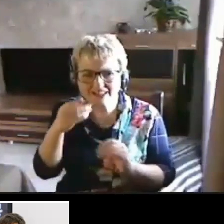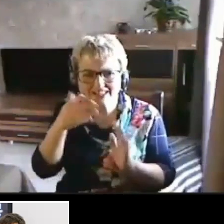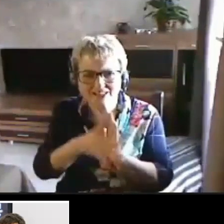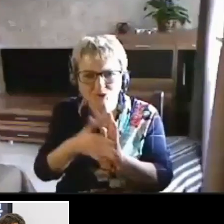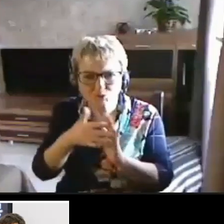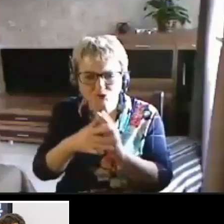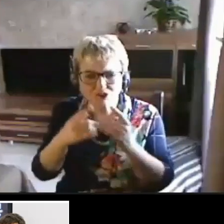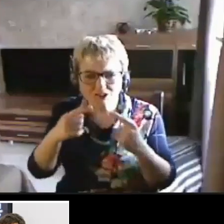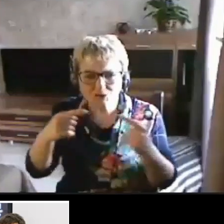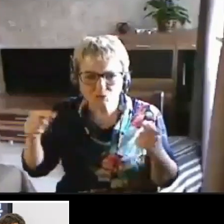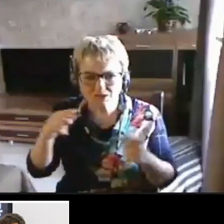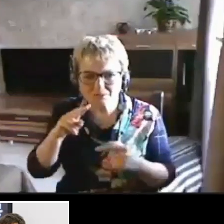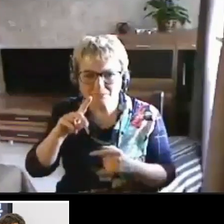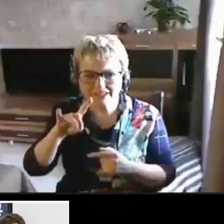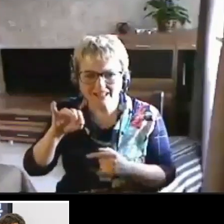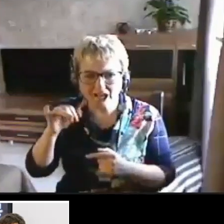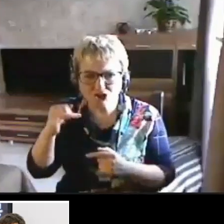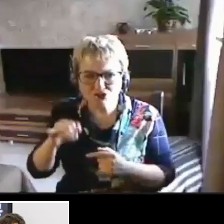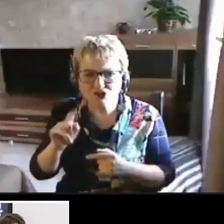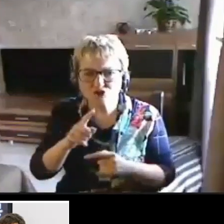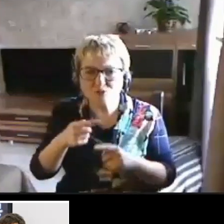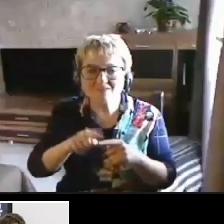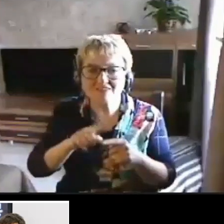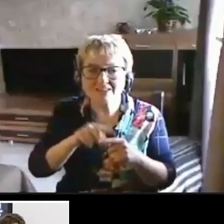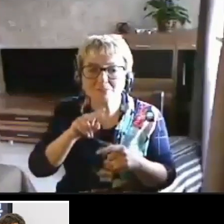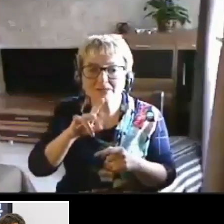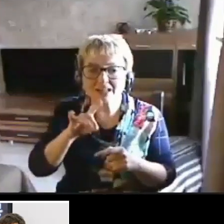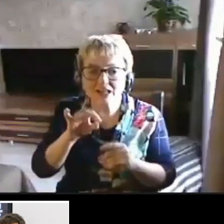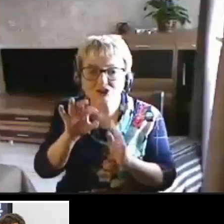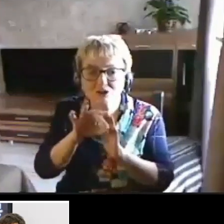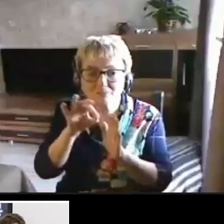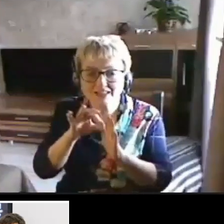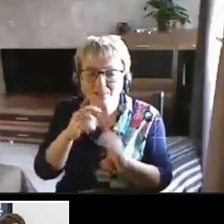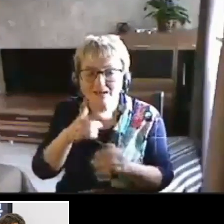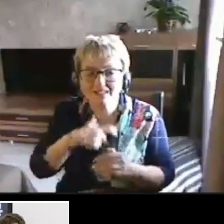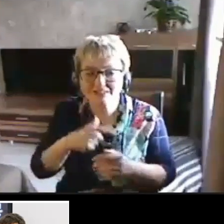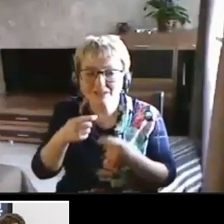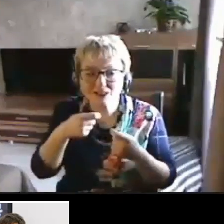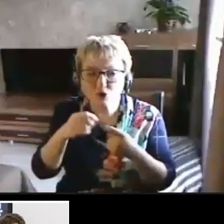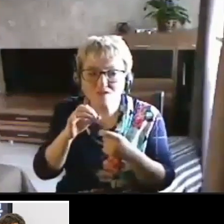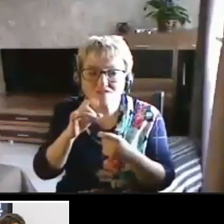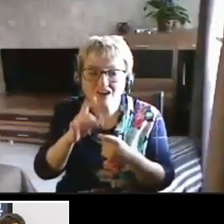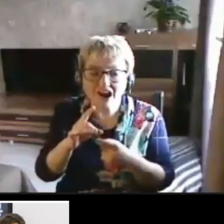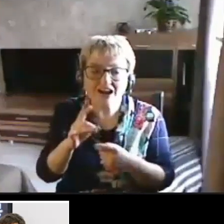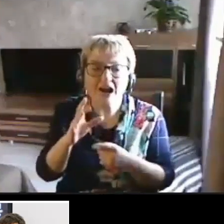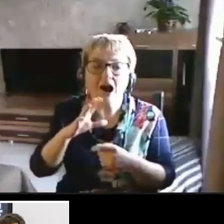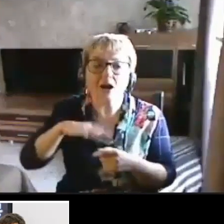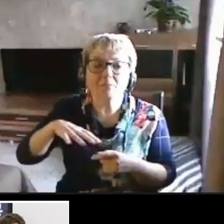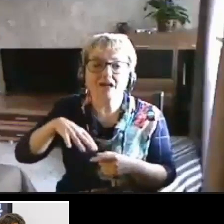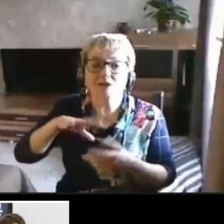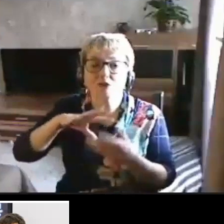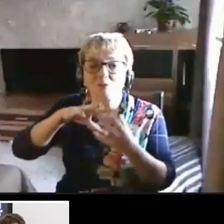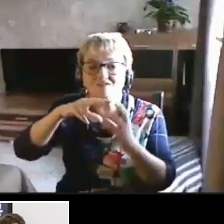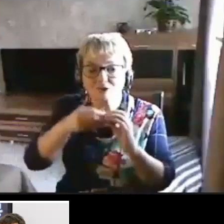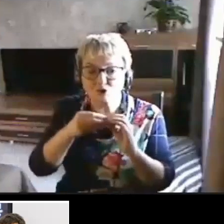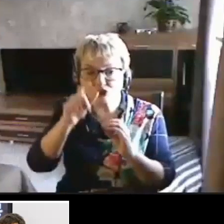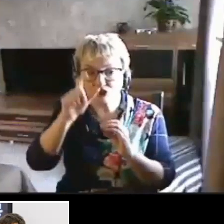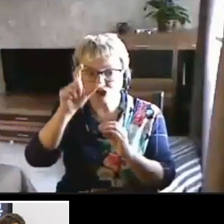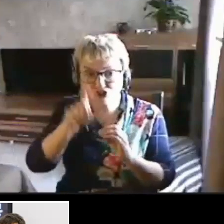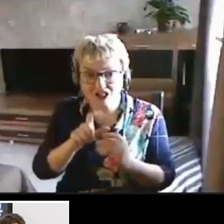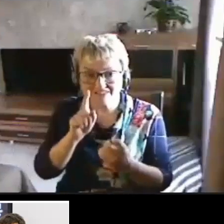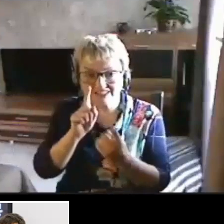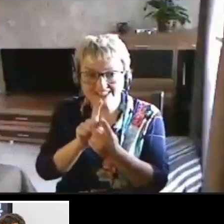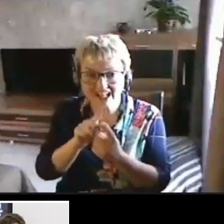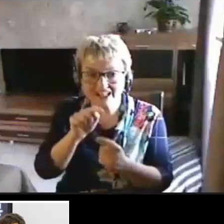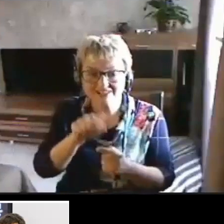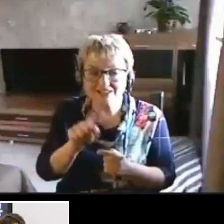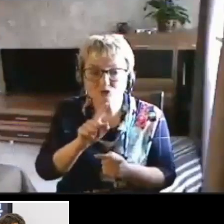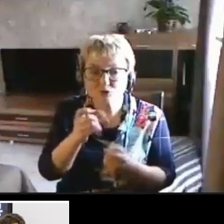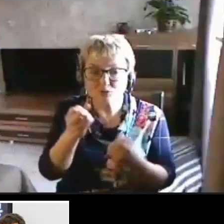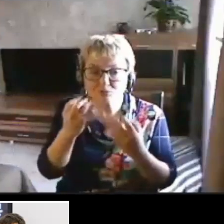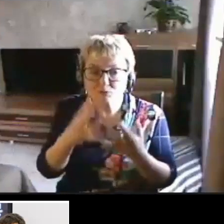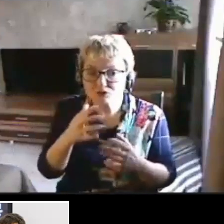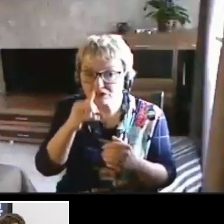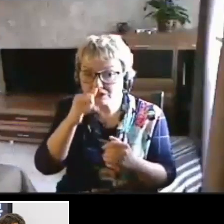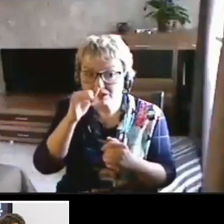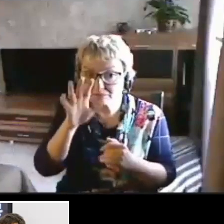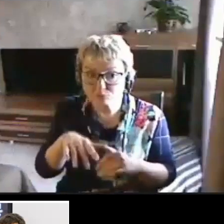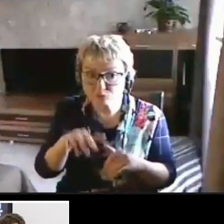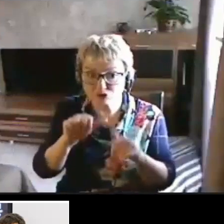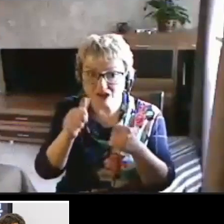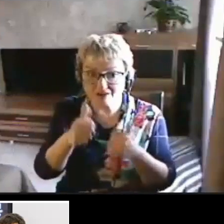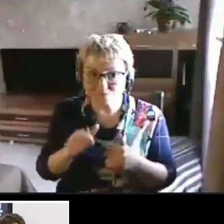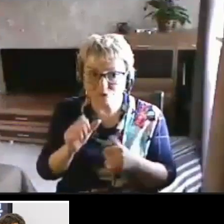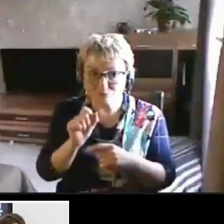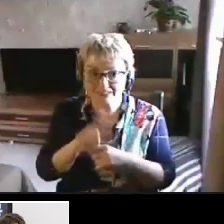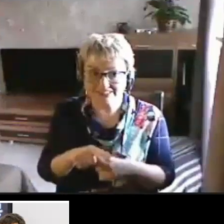других приложений, на то, чтобы в этом приложении подобрать себе товары, и потом в итоге человек сталкивается с тем, что он просто не может оформить